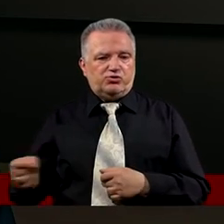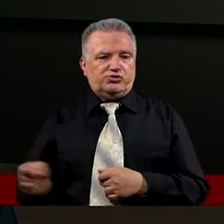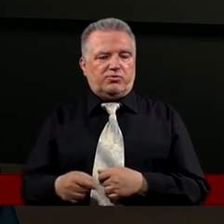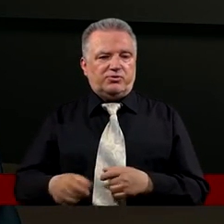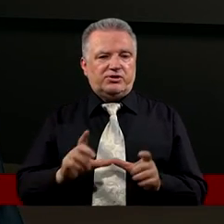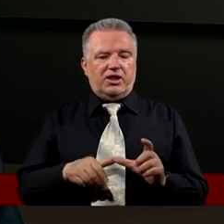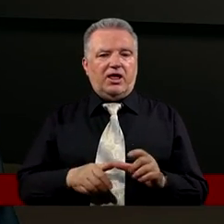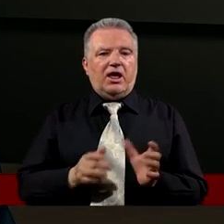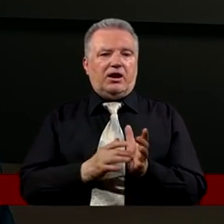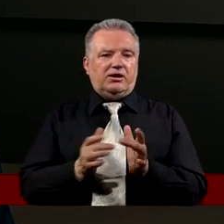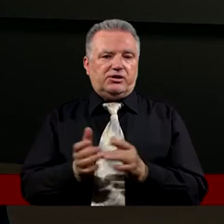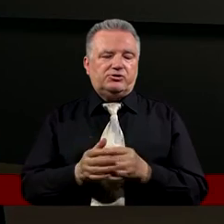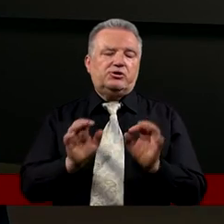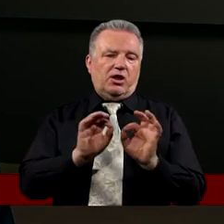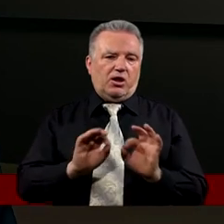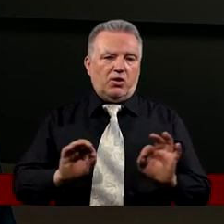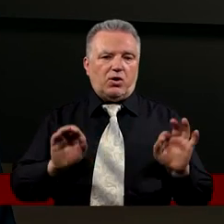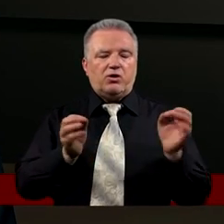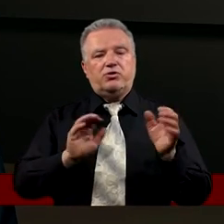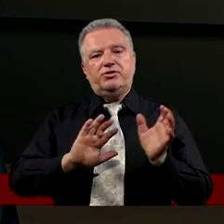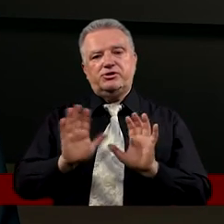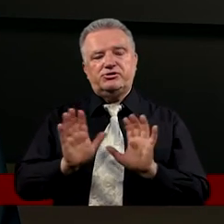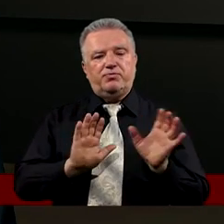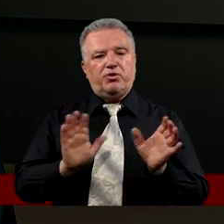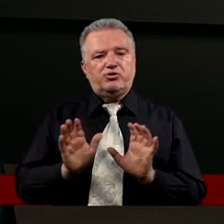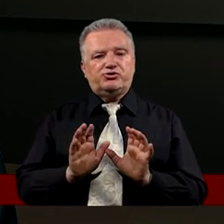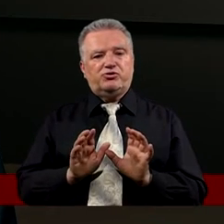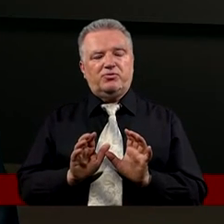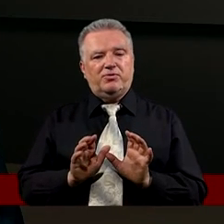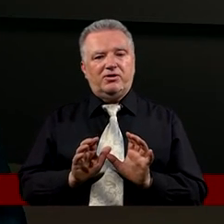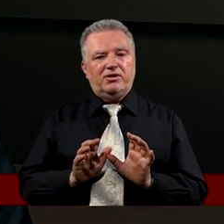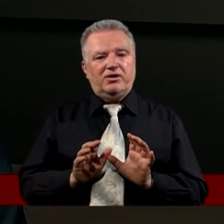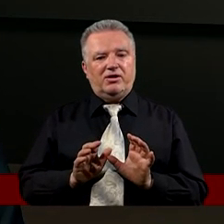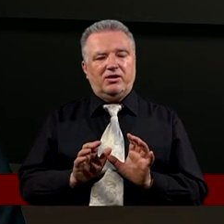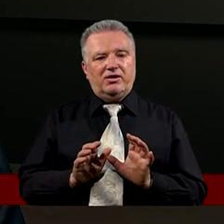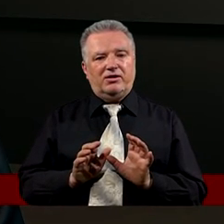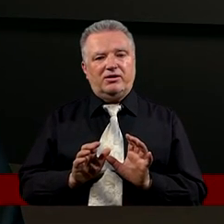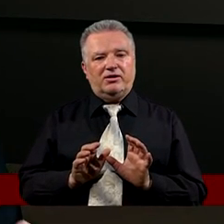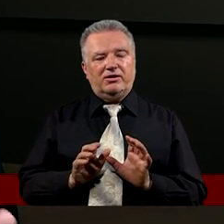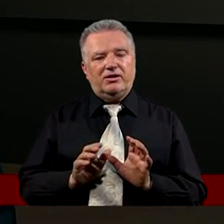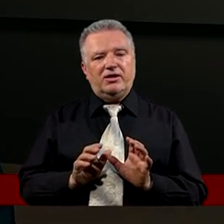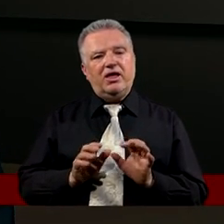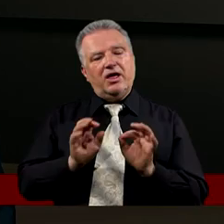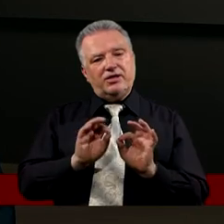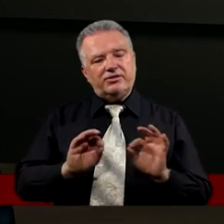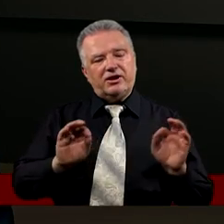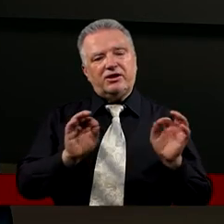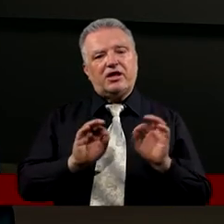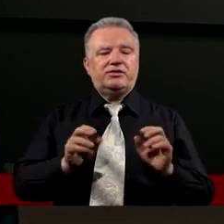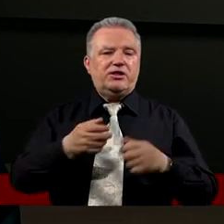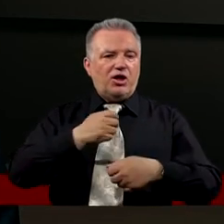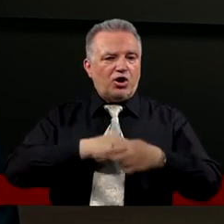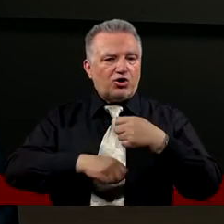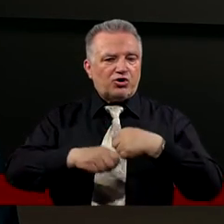widać tutaj taki łagodny sposób Taką próbę Próbę takiego delikatnego